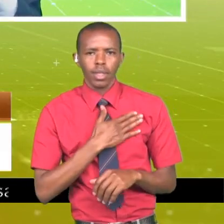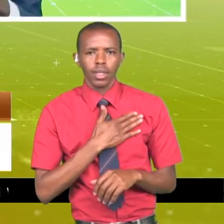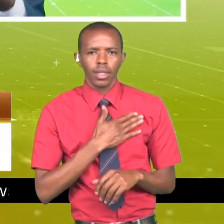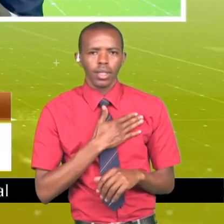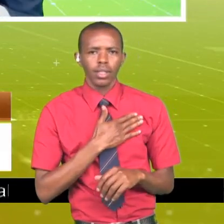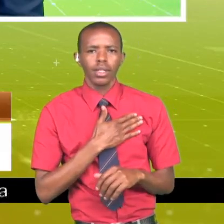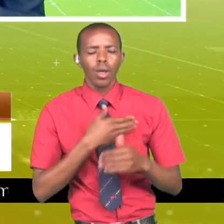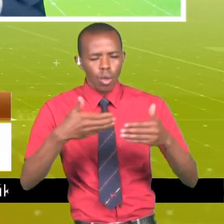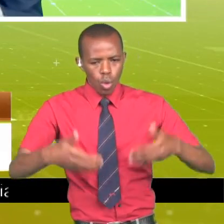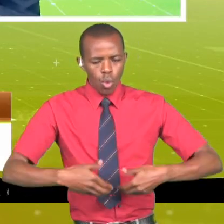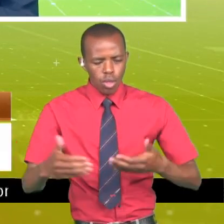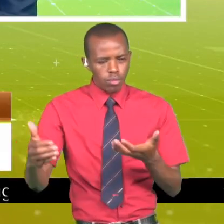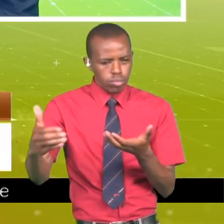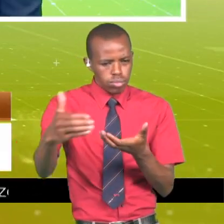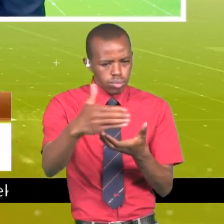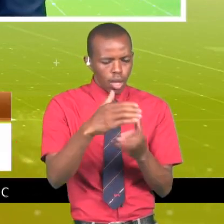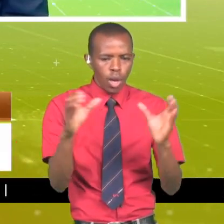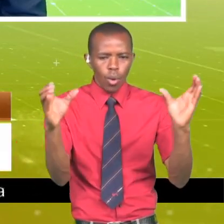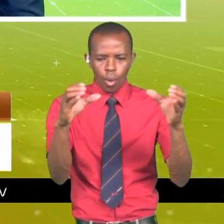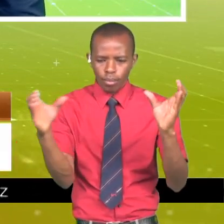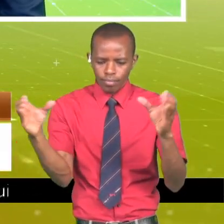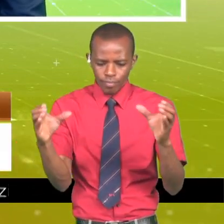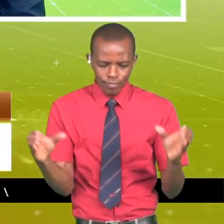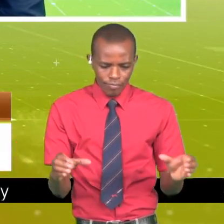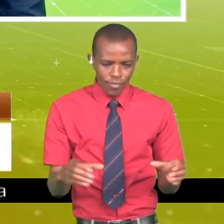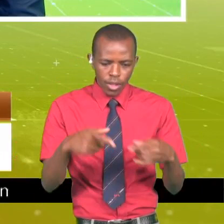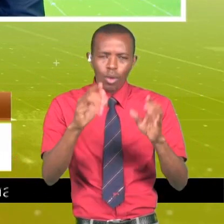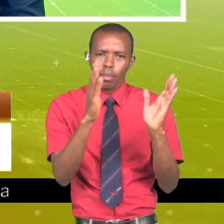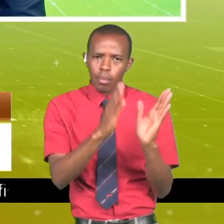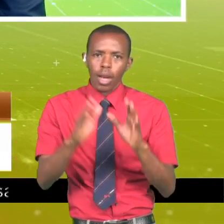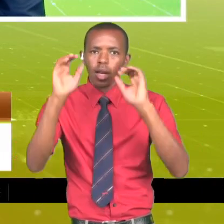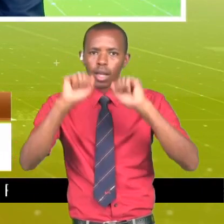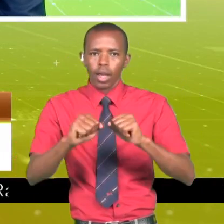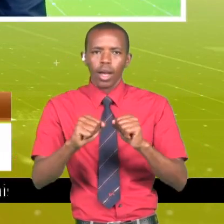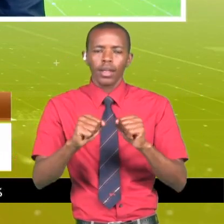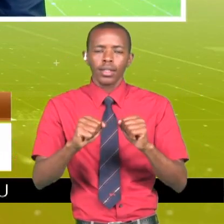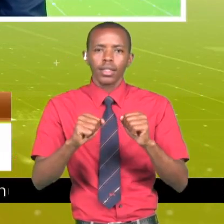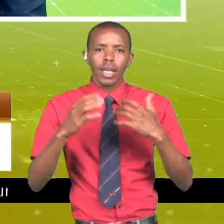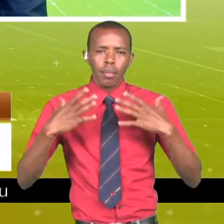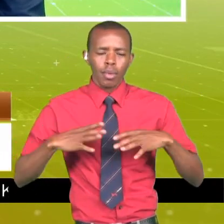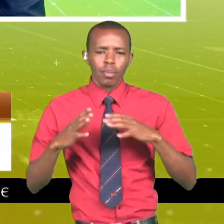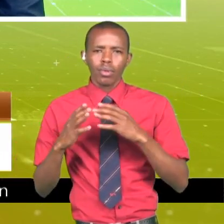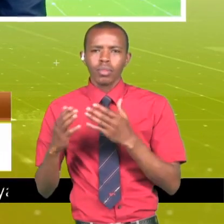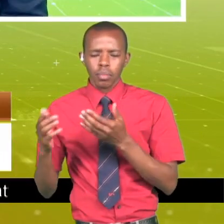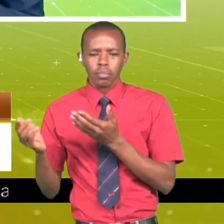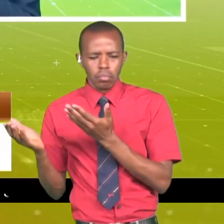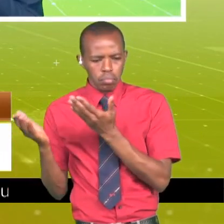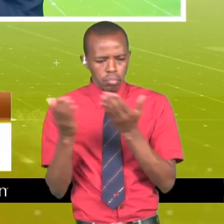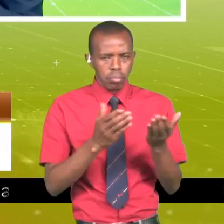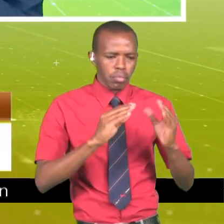nina wakusanya wale vijana katika vikundi vikundi, ili wajipange, na nikiwa na leta watu wakufunza vile ambayo,